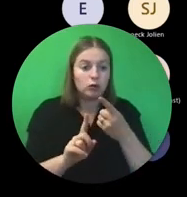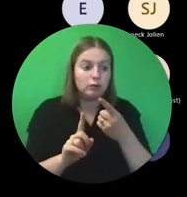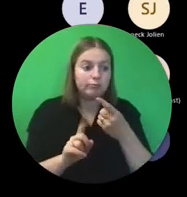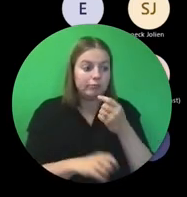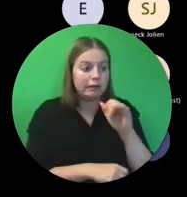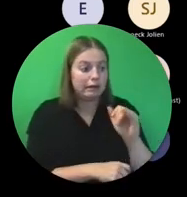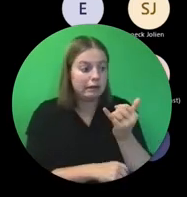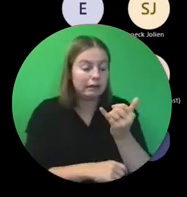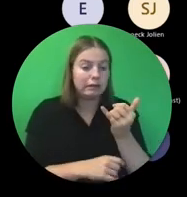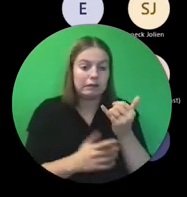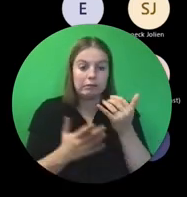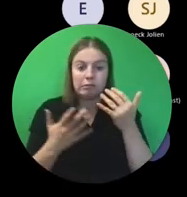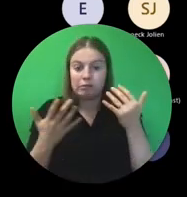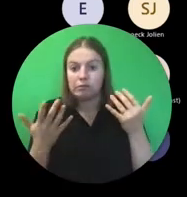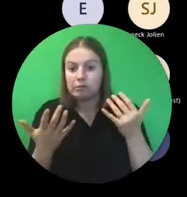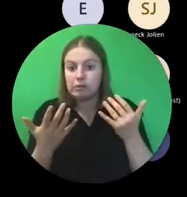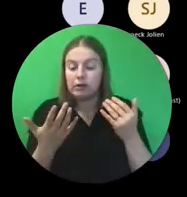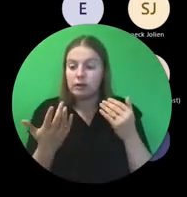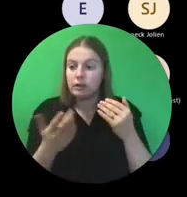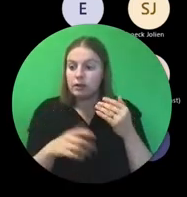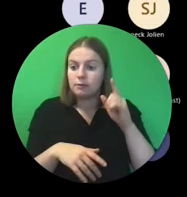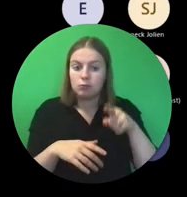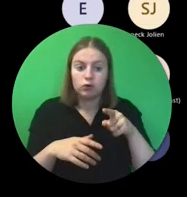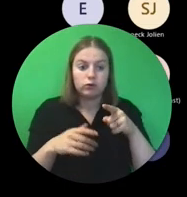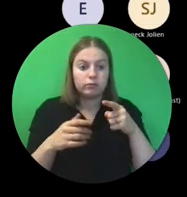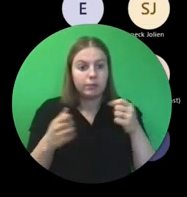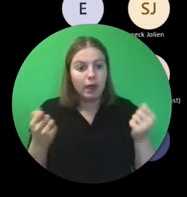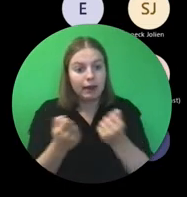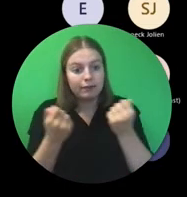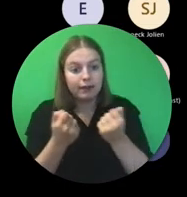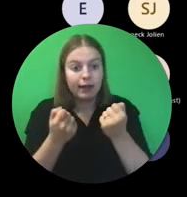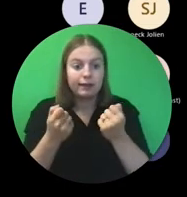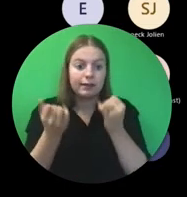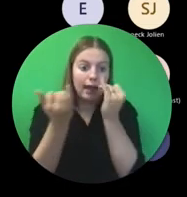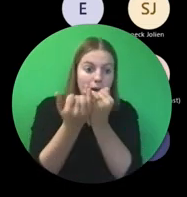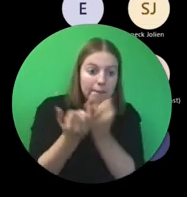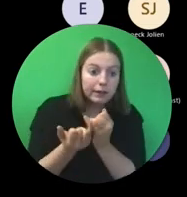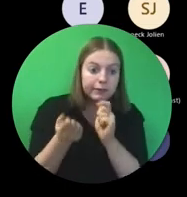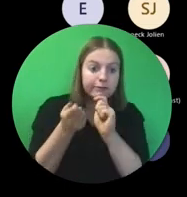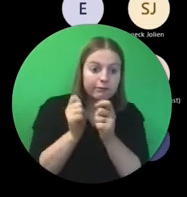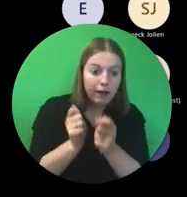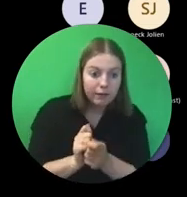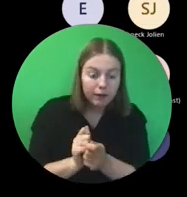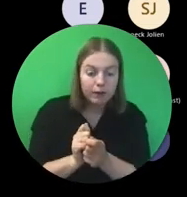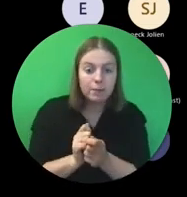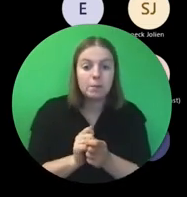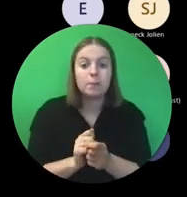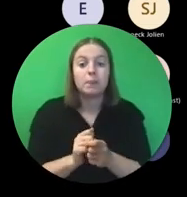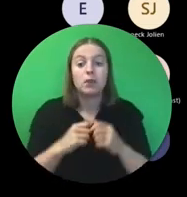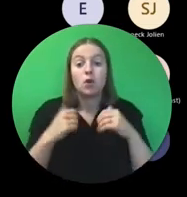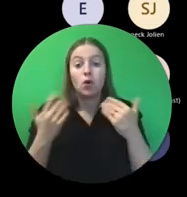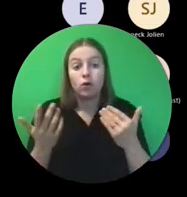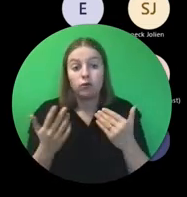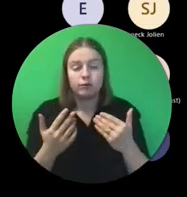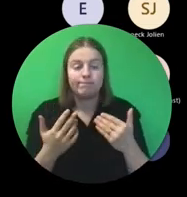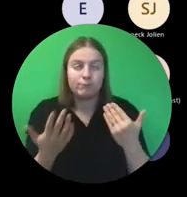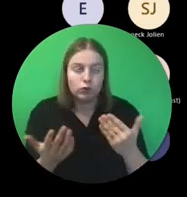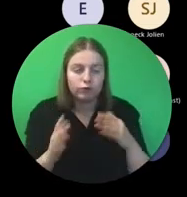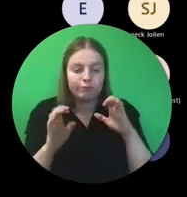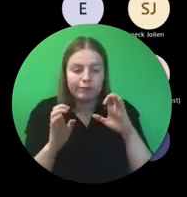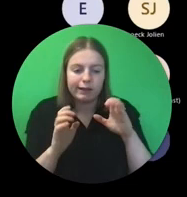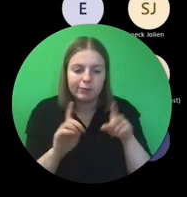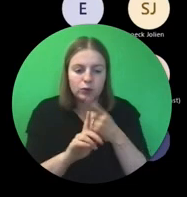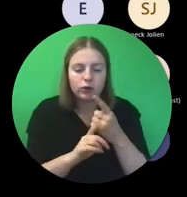hier en daar wat moet gaan, activiteiten en activiteiten aanpassen. Of, heel vaak voorkomend, dat je